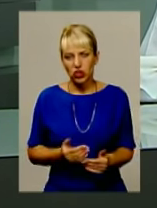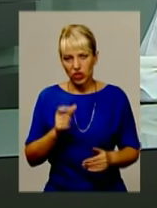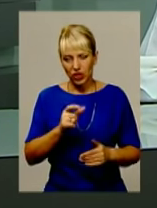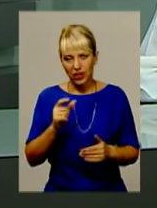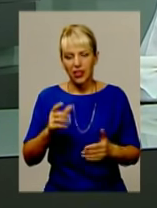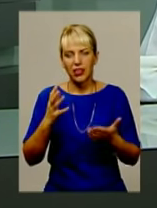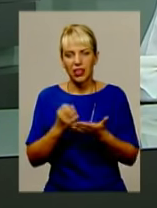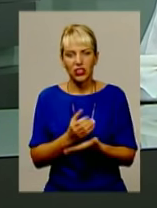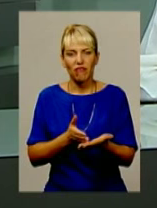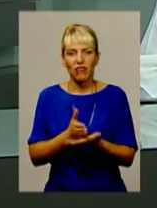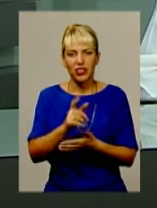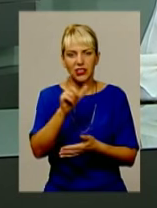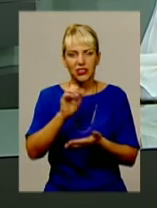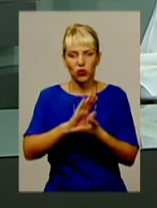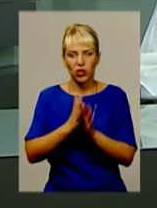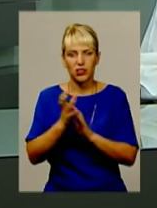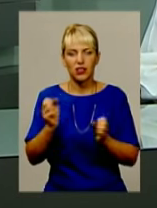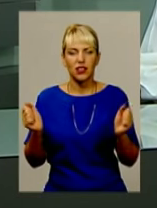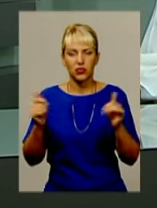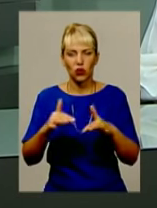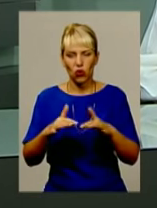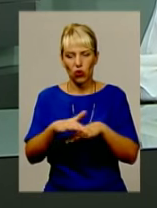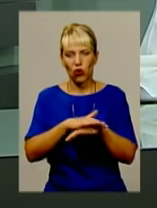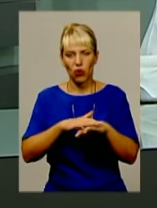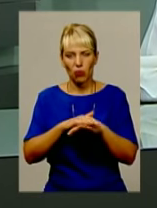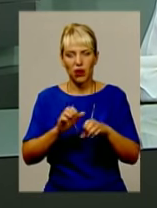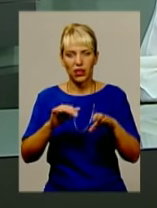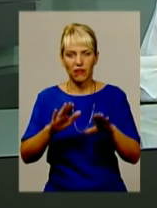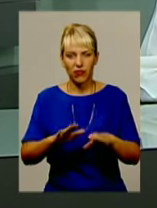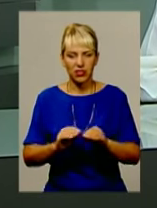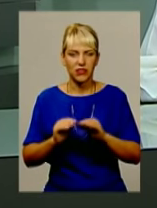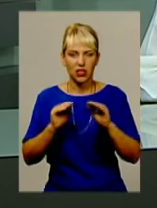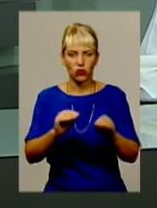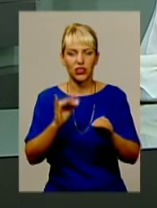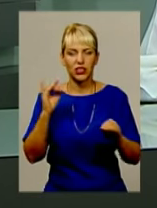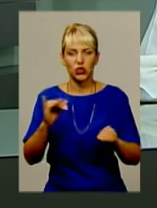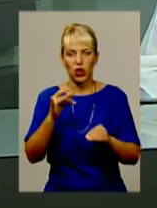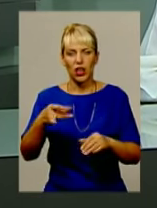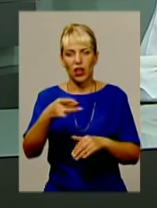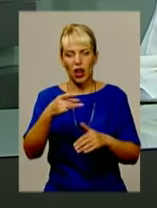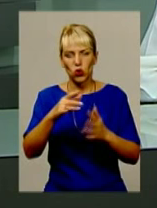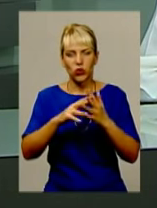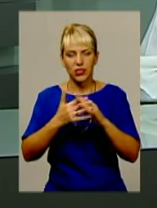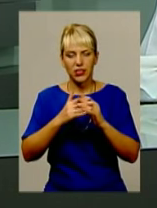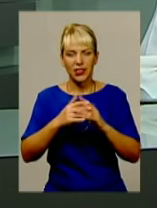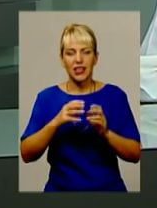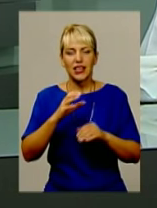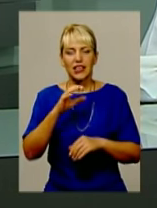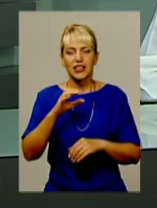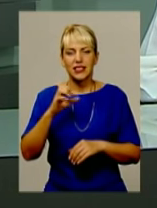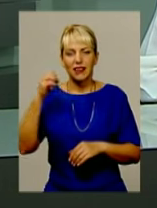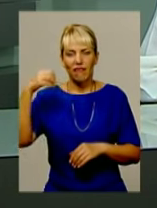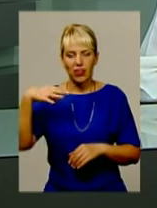нарешті вихід із ситуації. На збори громади вирішили встановити в історичному районі селища світлодіодні ліхтарі на